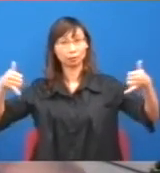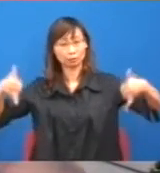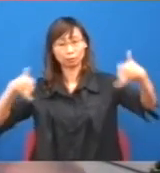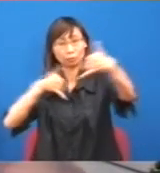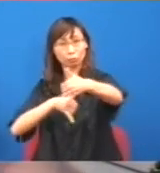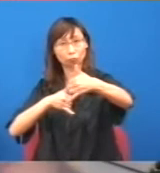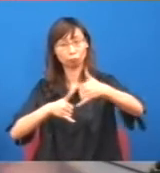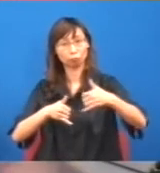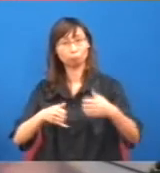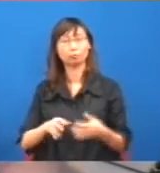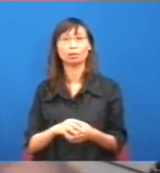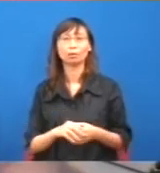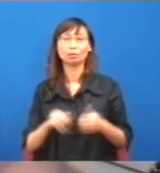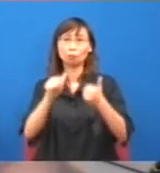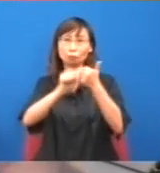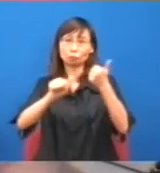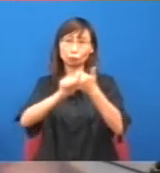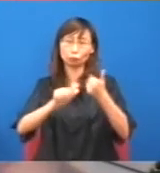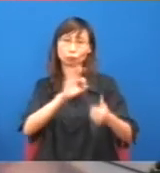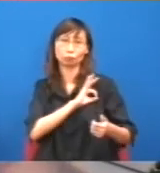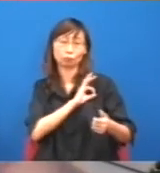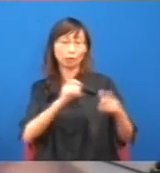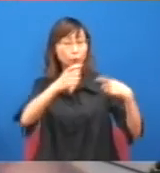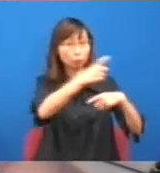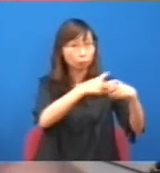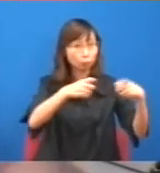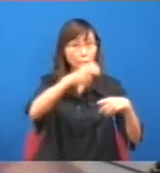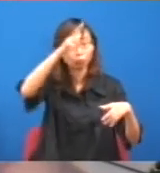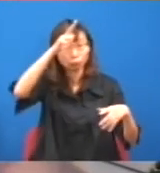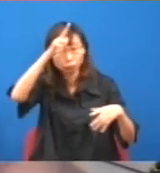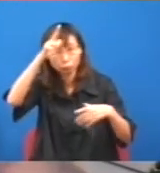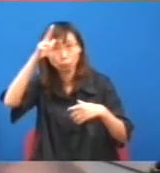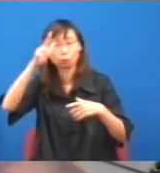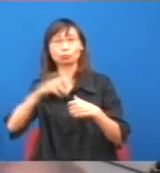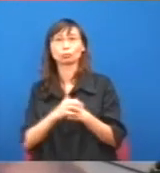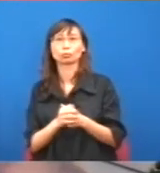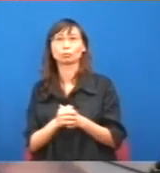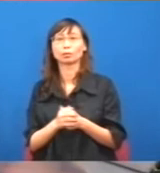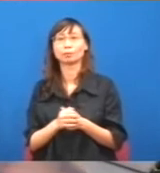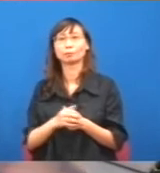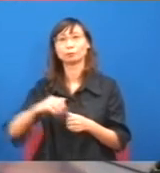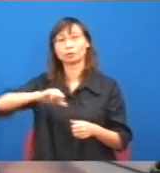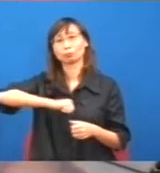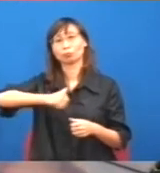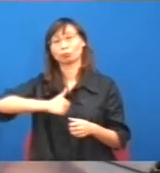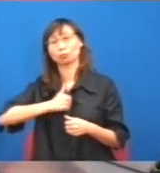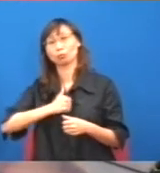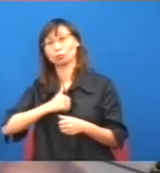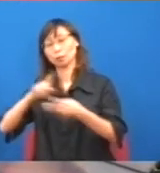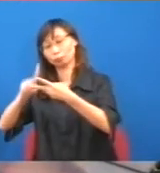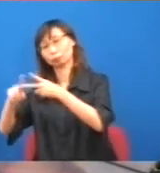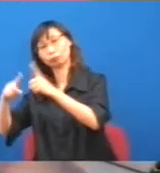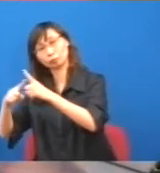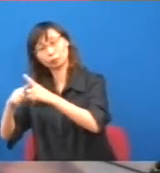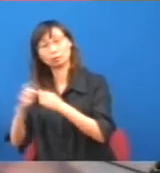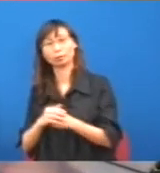方的,官商學勞,現在終於